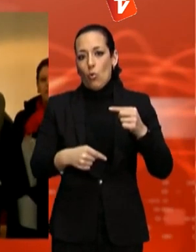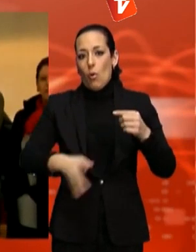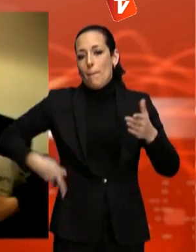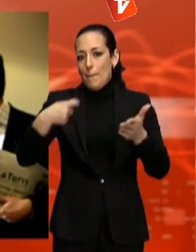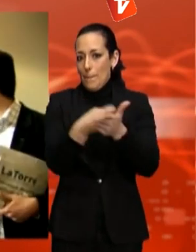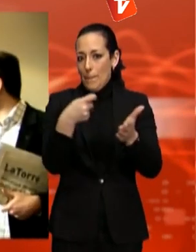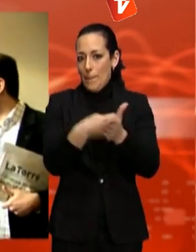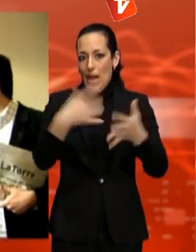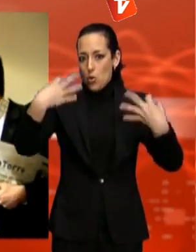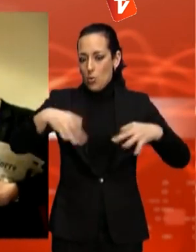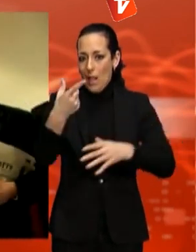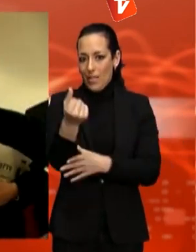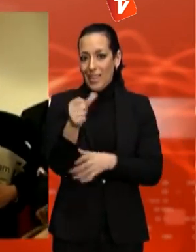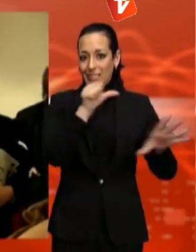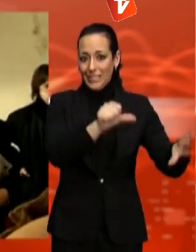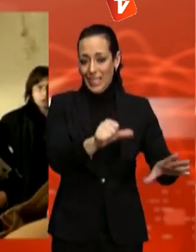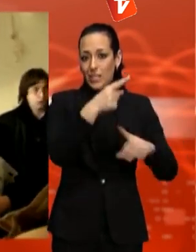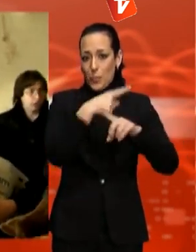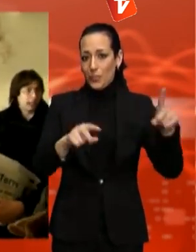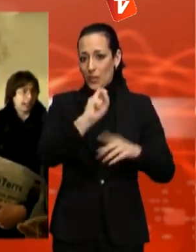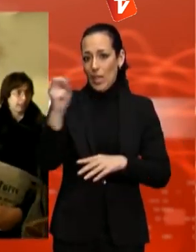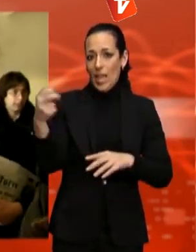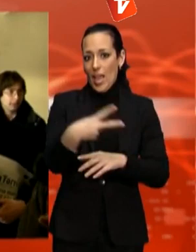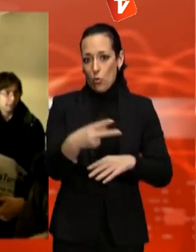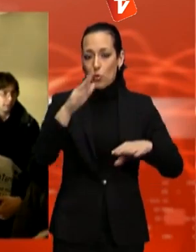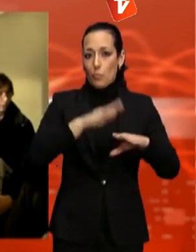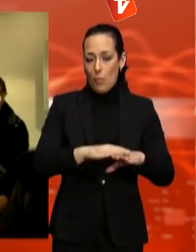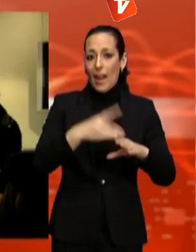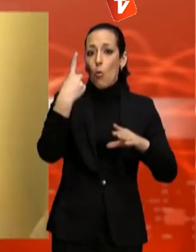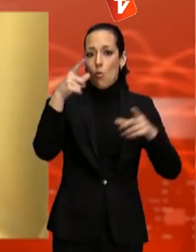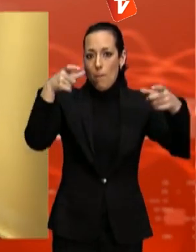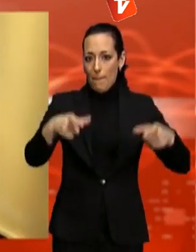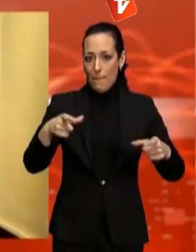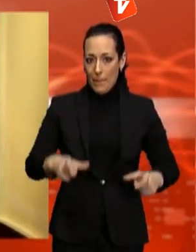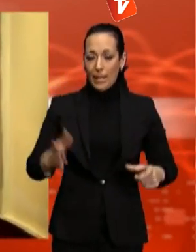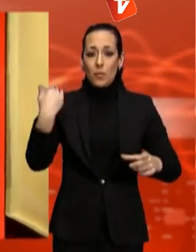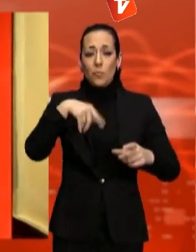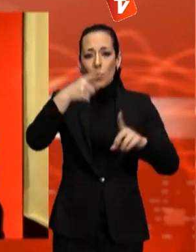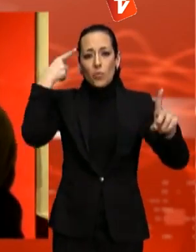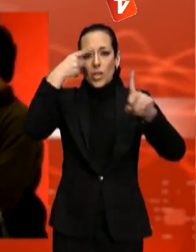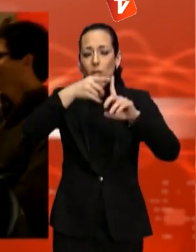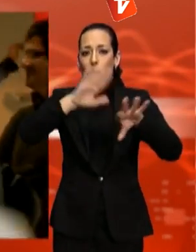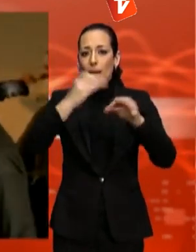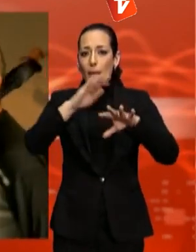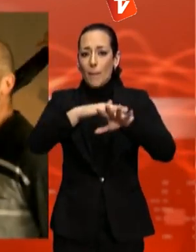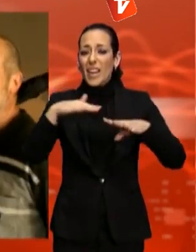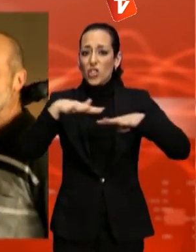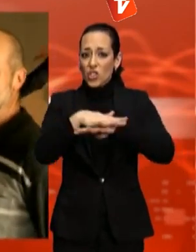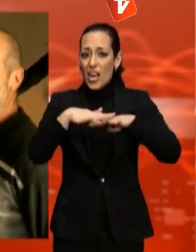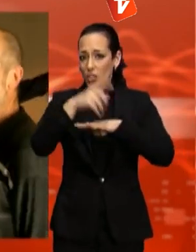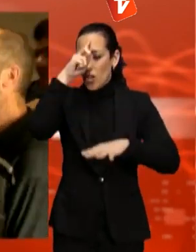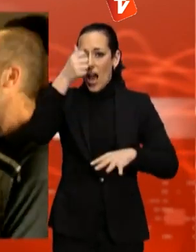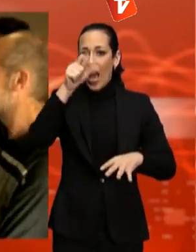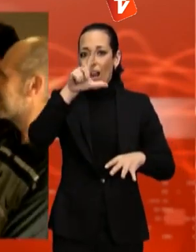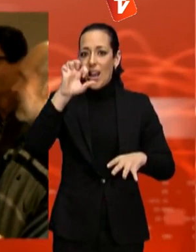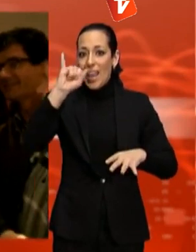cobert. El projecte l'impulsa en l'Associació Local d'Entitats per la Inclusió, a l'EI, una xarxa d'una trentena d'entitats i l